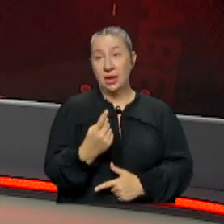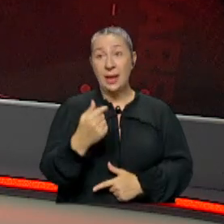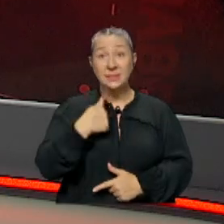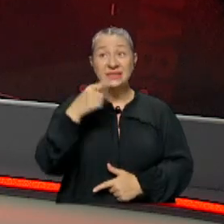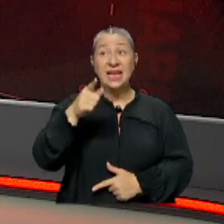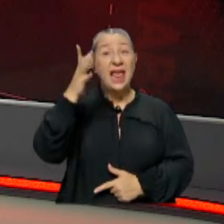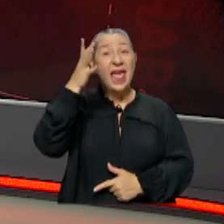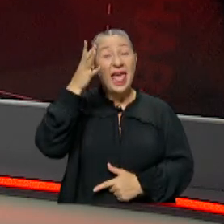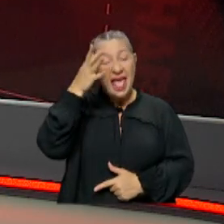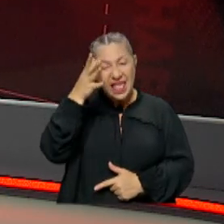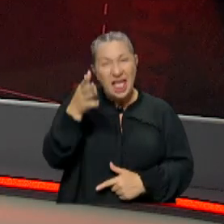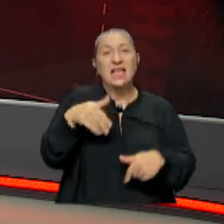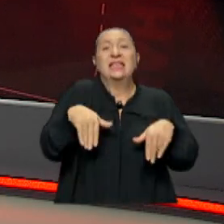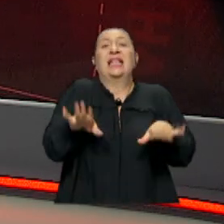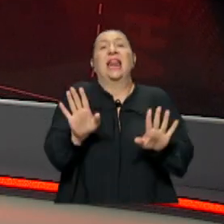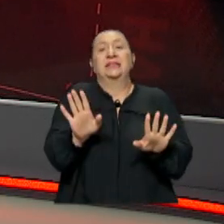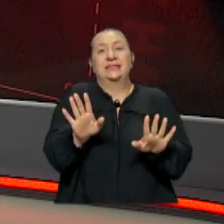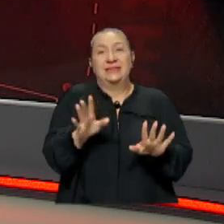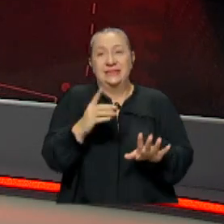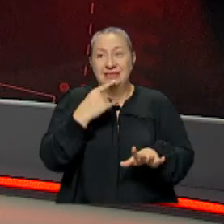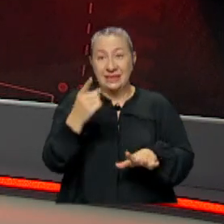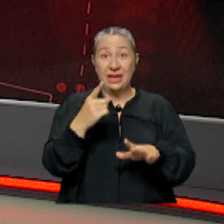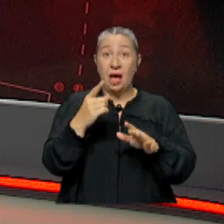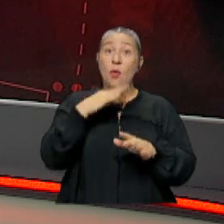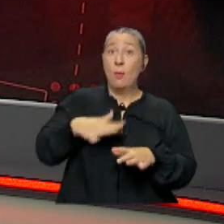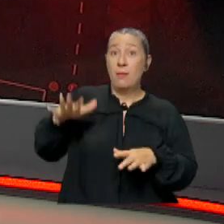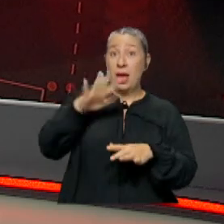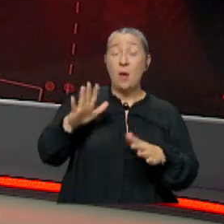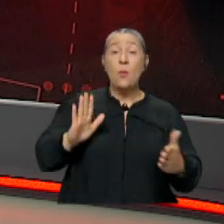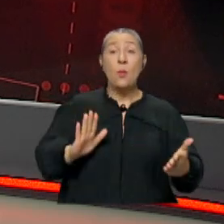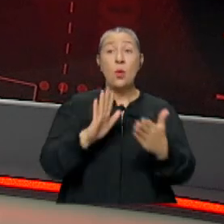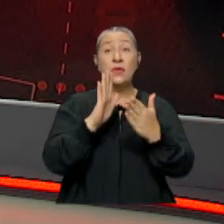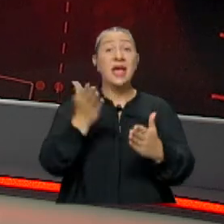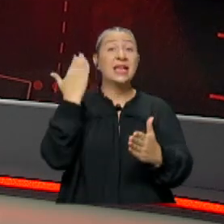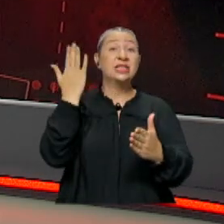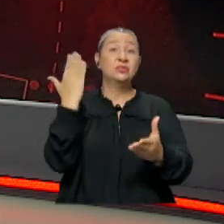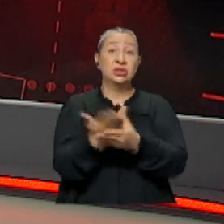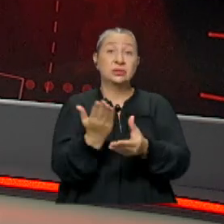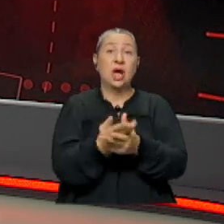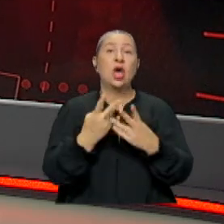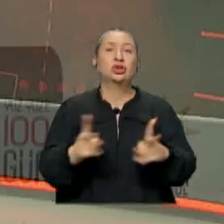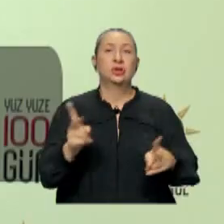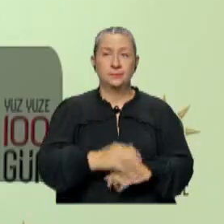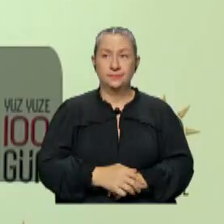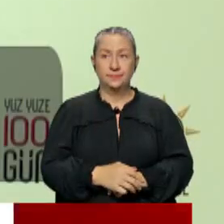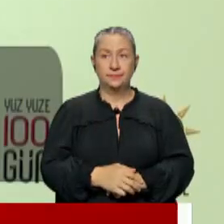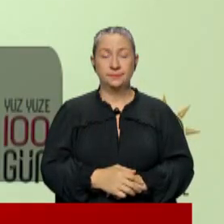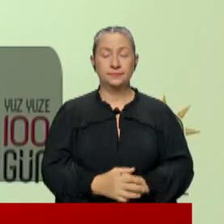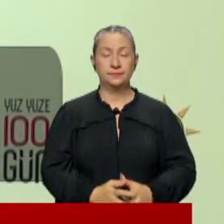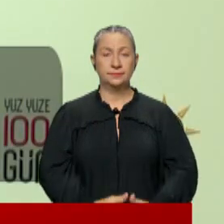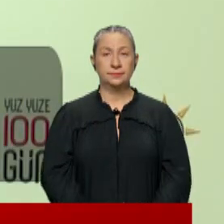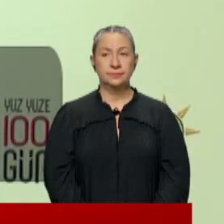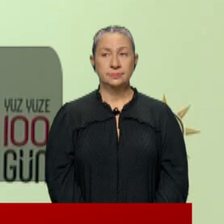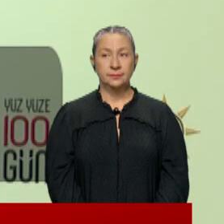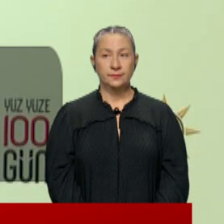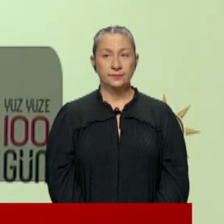Biz senin enayin değiliz cümlesiyle seslendi Batı'ya. Muhalefet arşivi açtı. Burayı bir kaçak göç merkezi